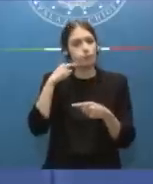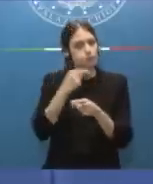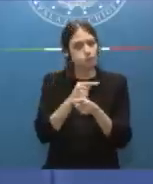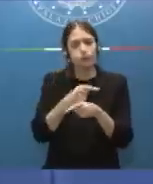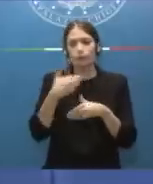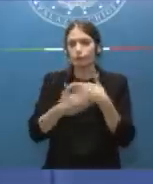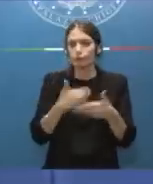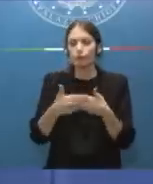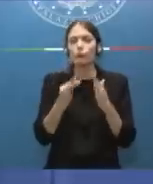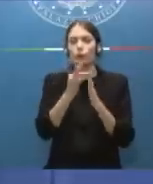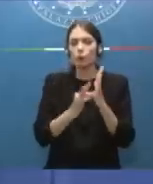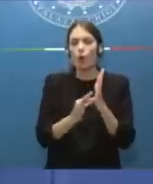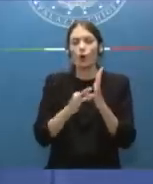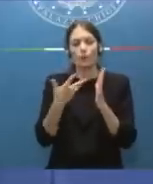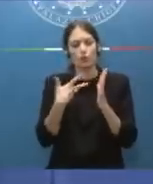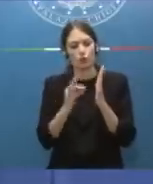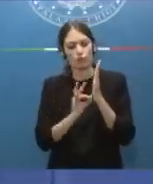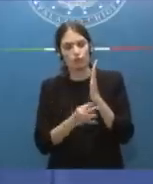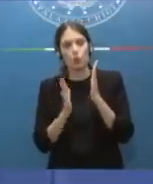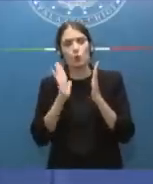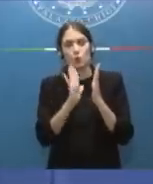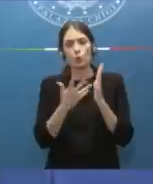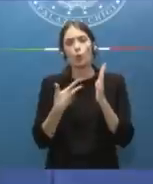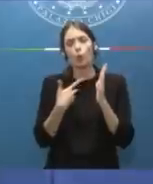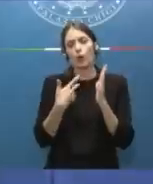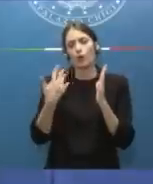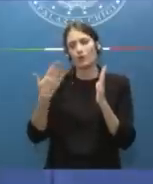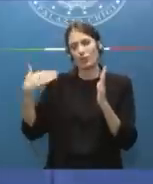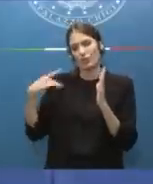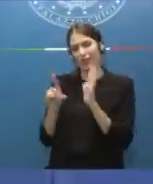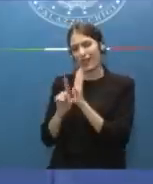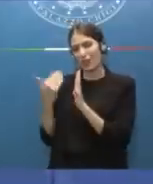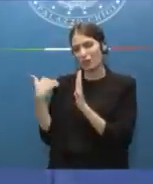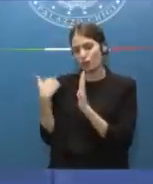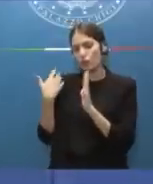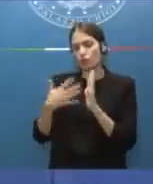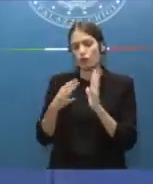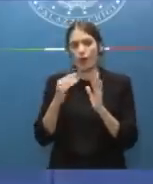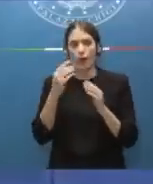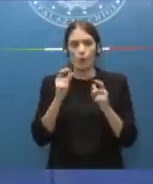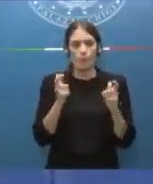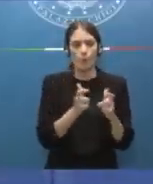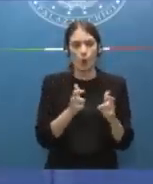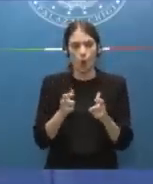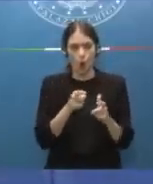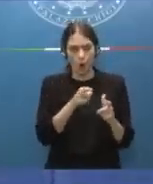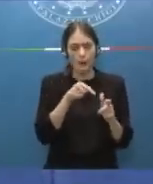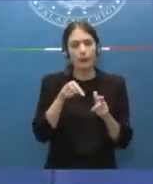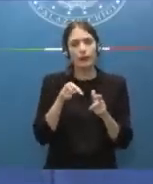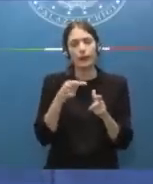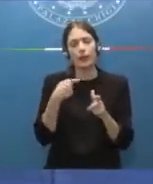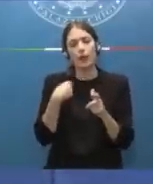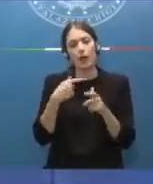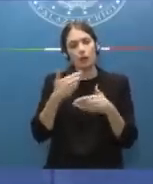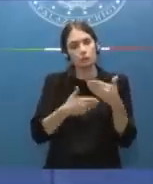uscita dalla precedente legislatura circoscrive però garantisce l'esistenza di questo istituto.